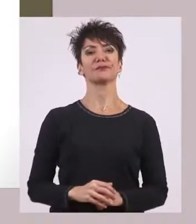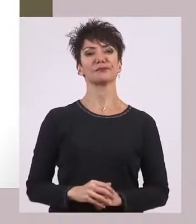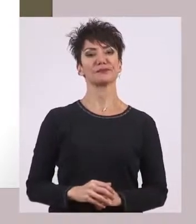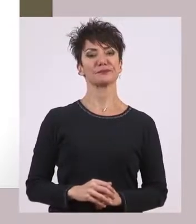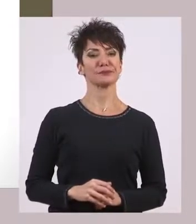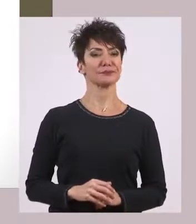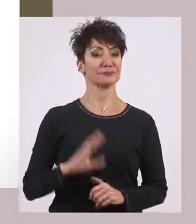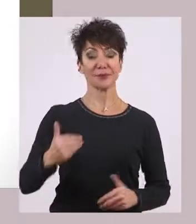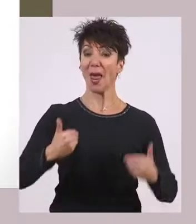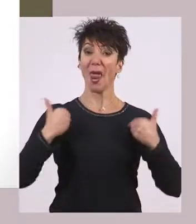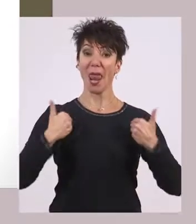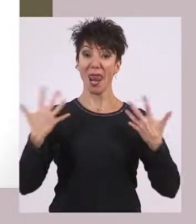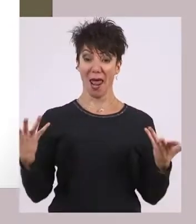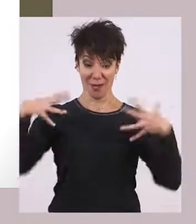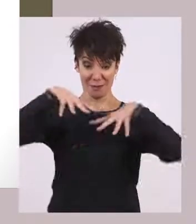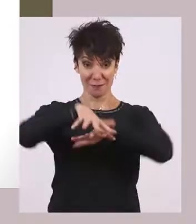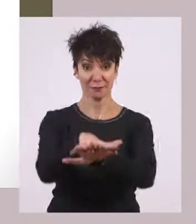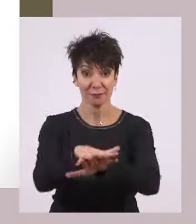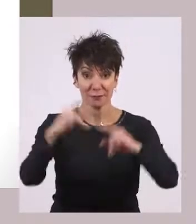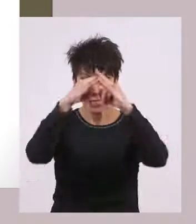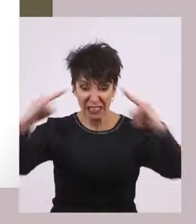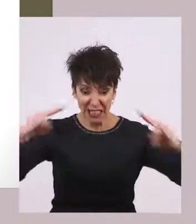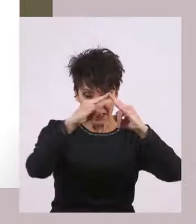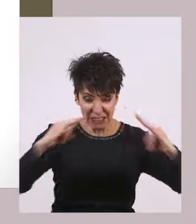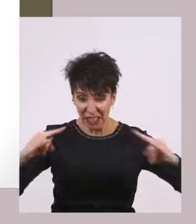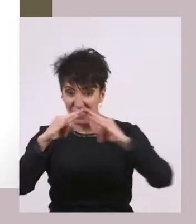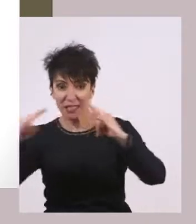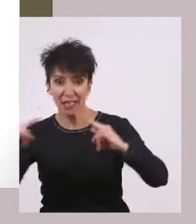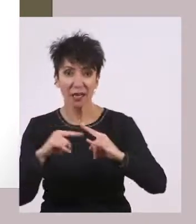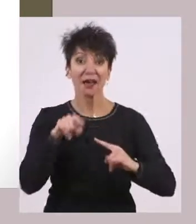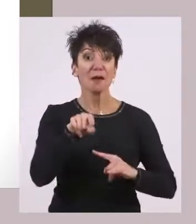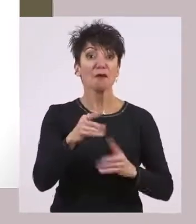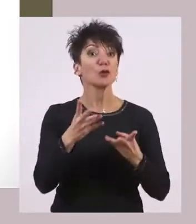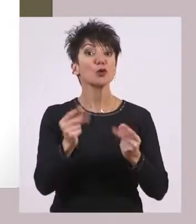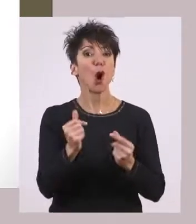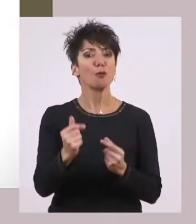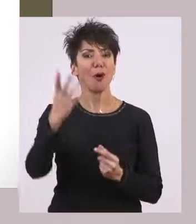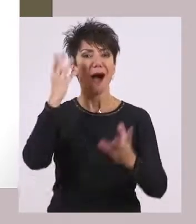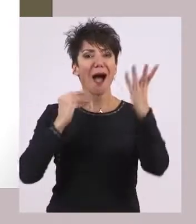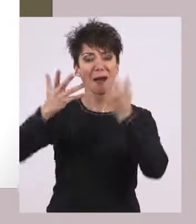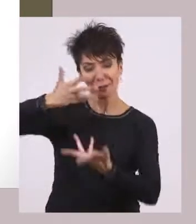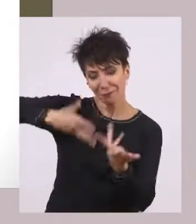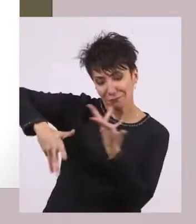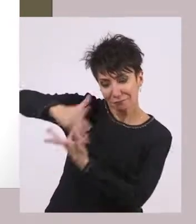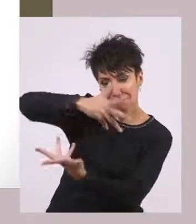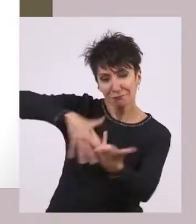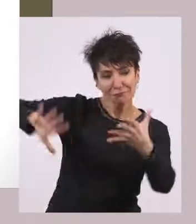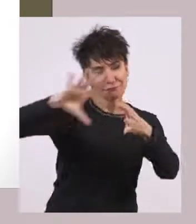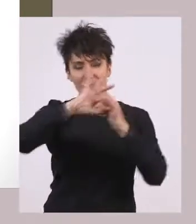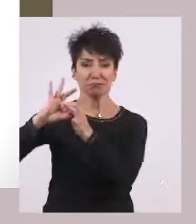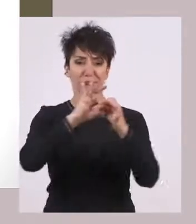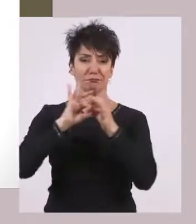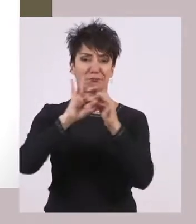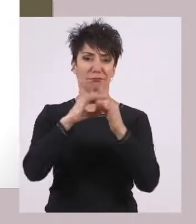Οι νέοι ζούσαν όλοι μαζί στις σκηνές και έτσι με αυτόν τον τρόπο μάθαιναν να αγαπούν ο ένας τον άλλο, να έχουν ισχυρούς δεσμούς